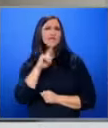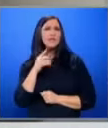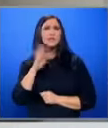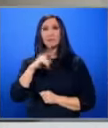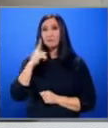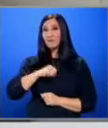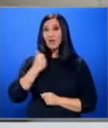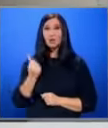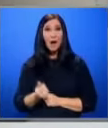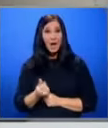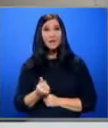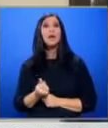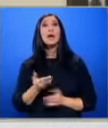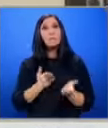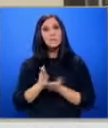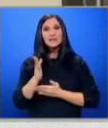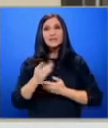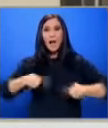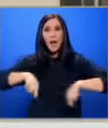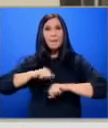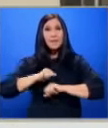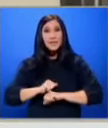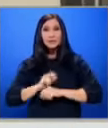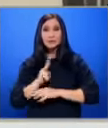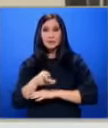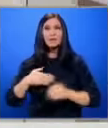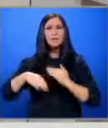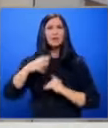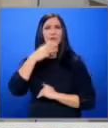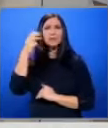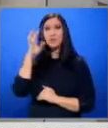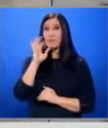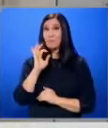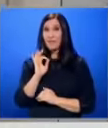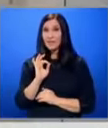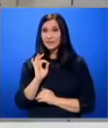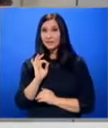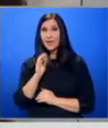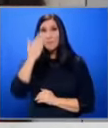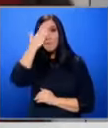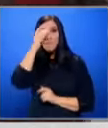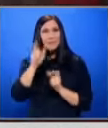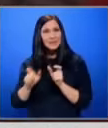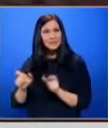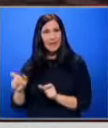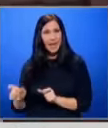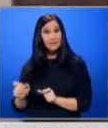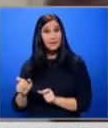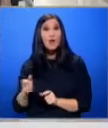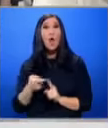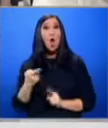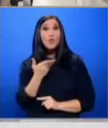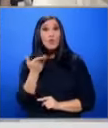Тази година През кабинетите са преминали Над 350 пациенти Като тях